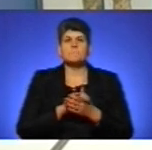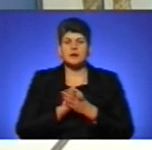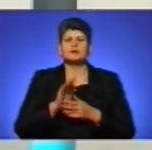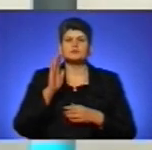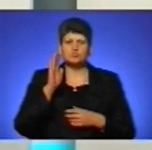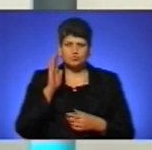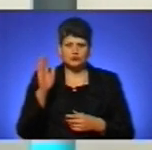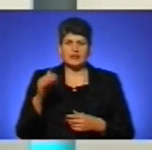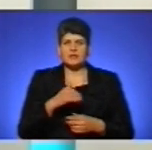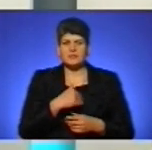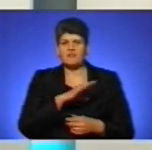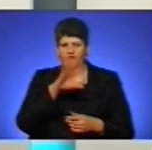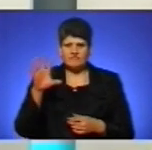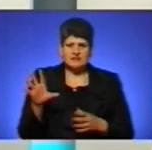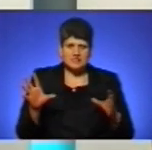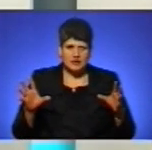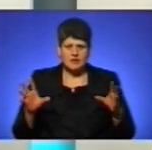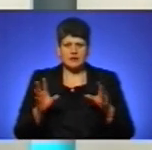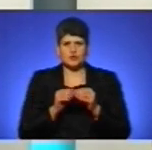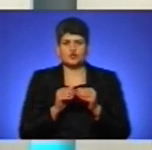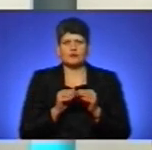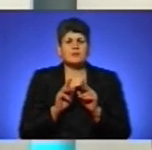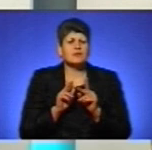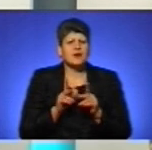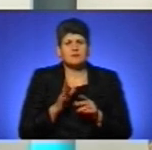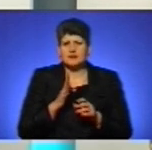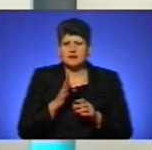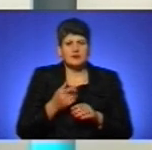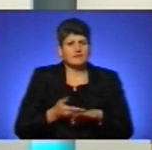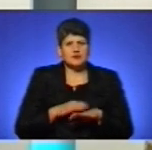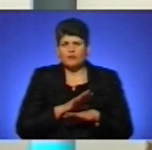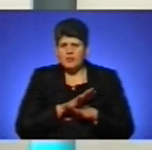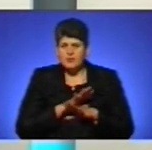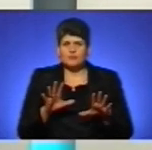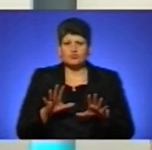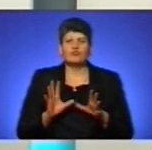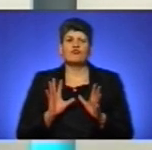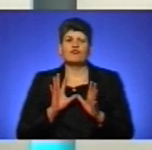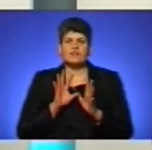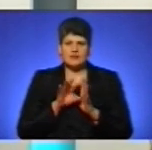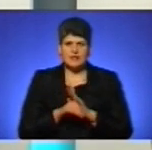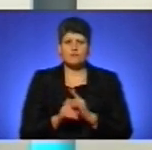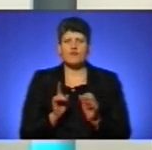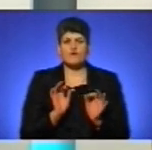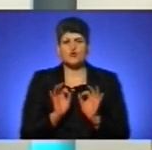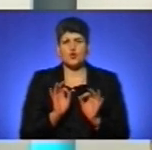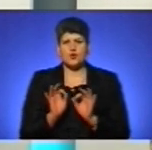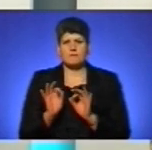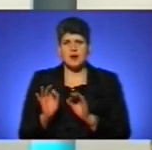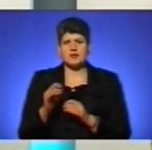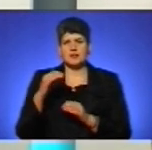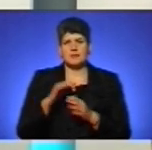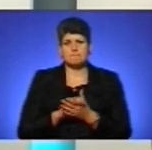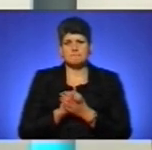всі разом, як би нам тяжко не було, війдемо в нормальне, мирне